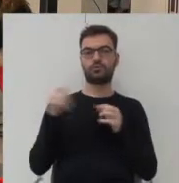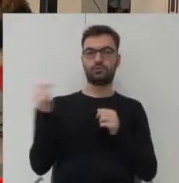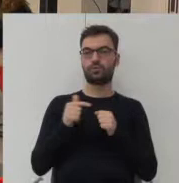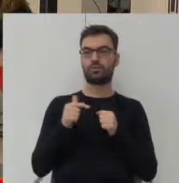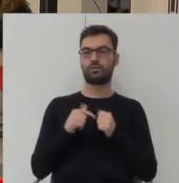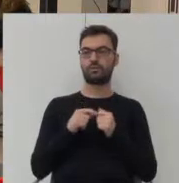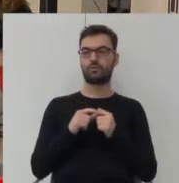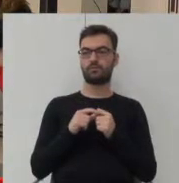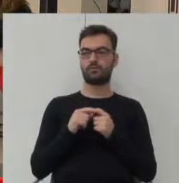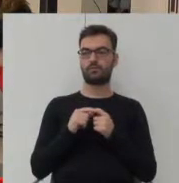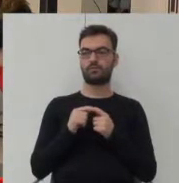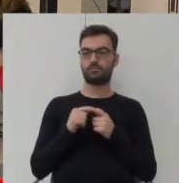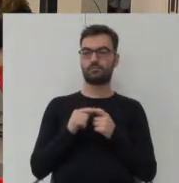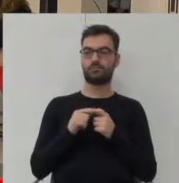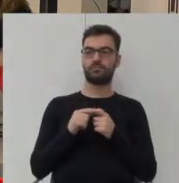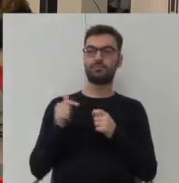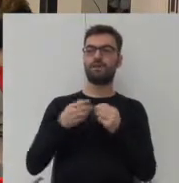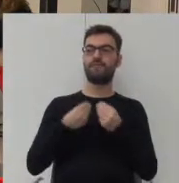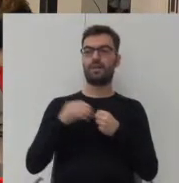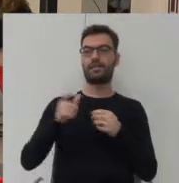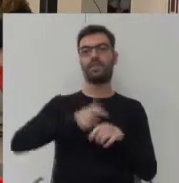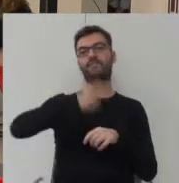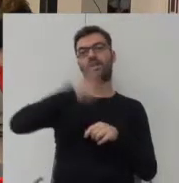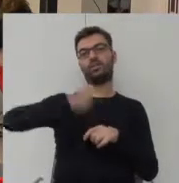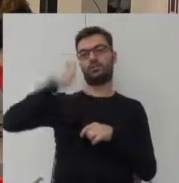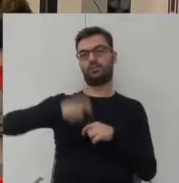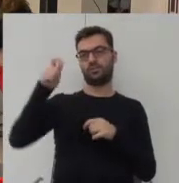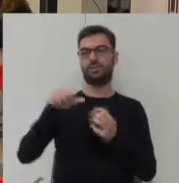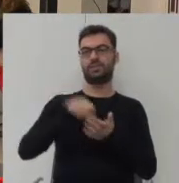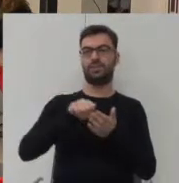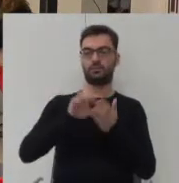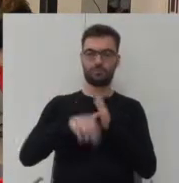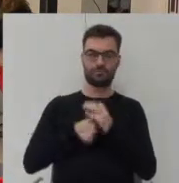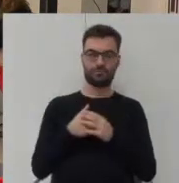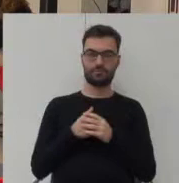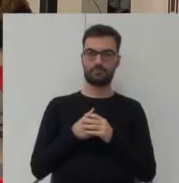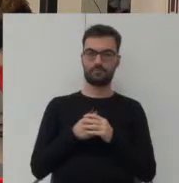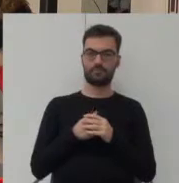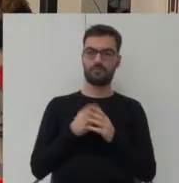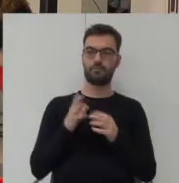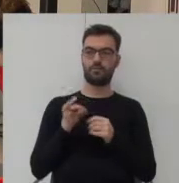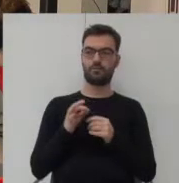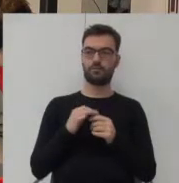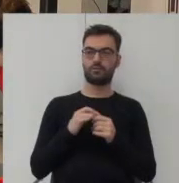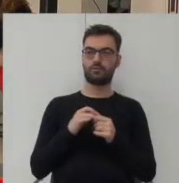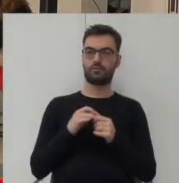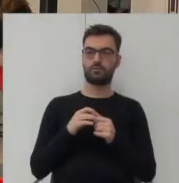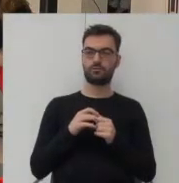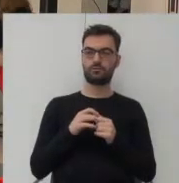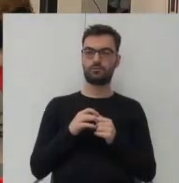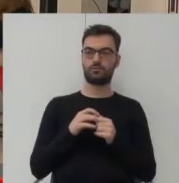więcej pierzowców w centrum miasta, bo ta sprawa